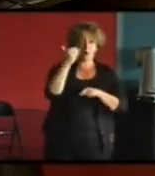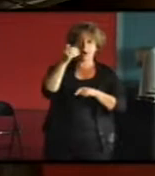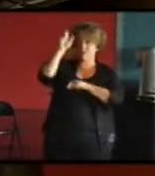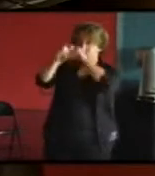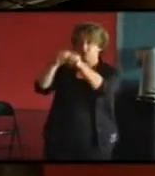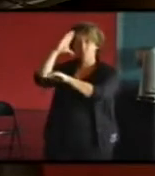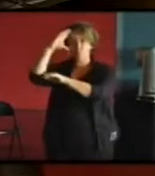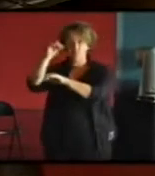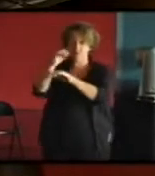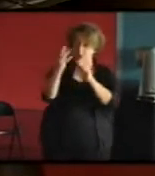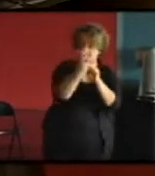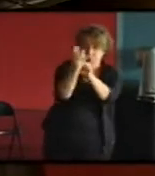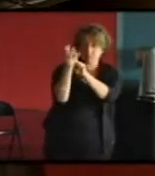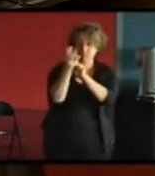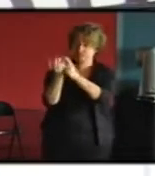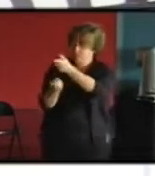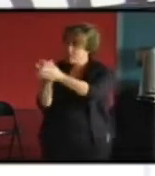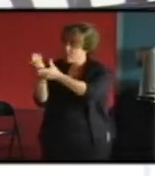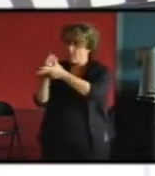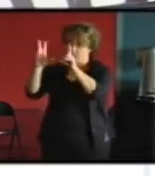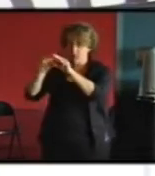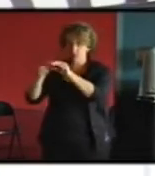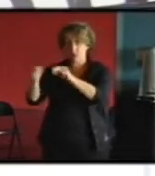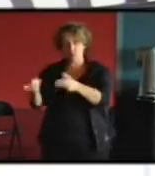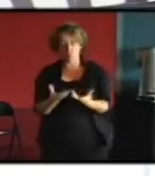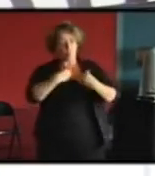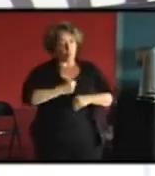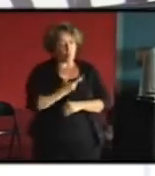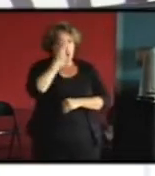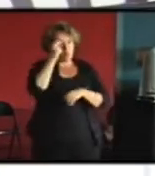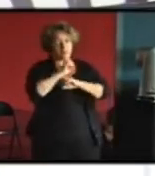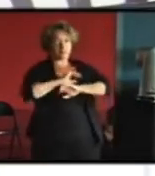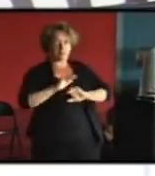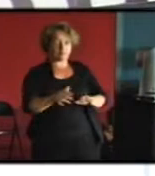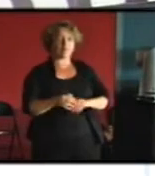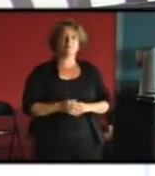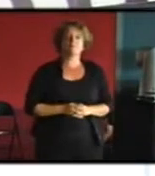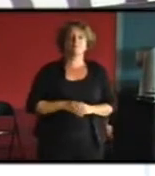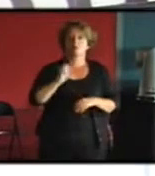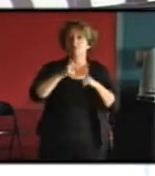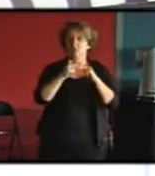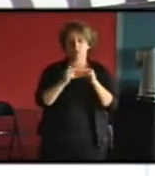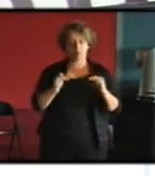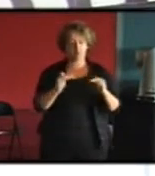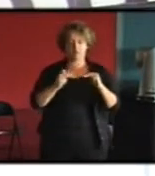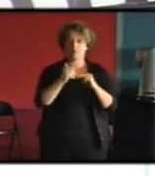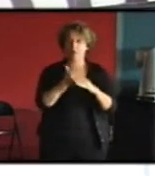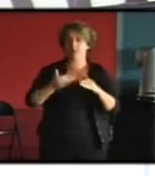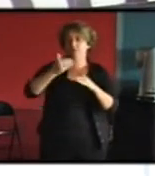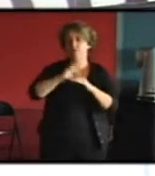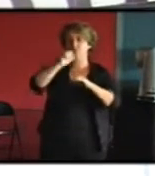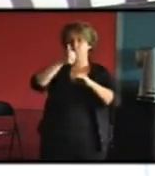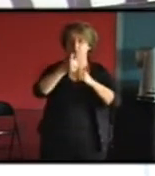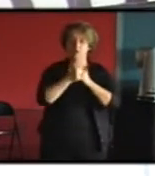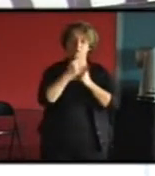dialoguez avec les professionnels sur ces thématiques là par exemple alors on intervient le premier niveau d'intervention d'abord c'est dans les autorisations de